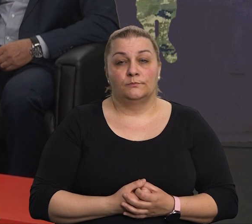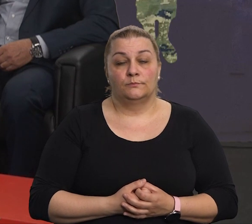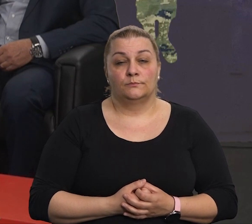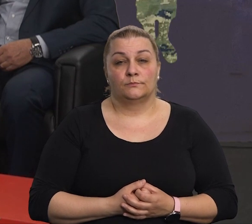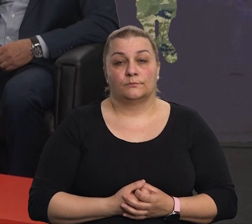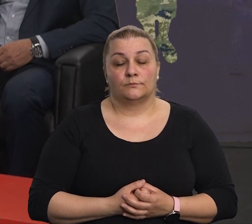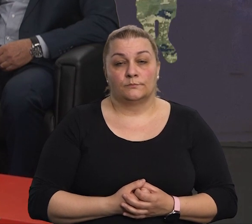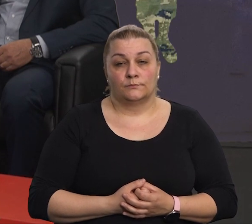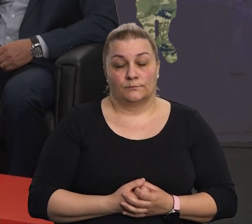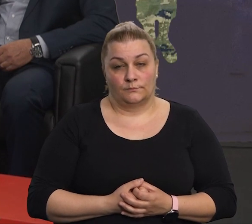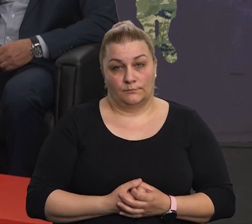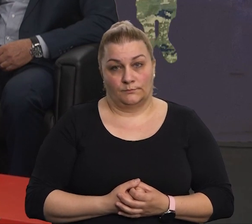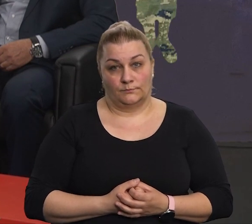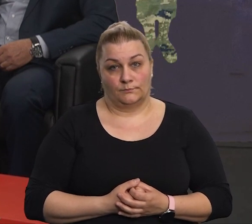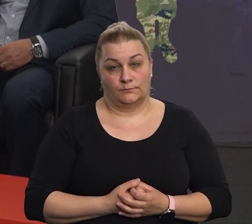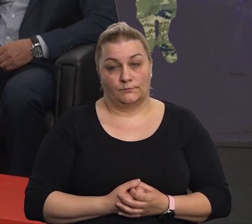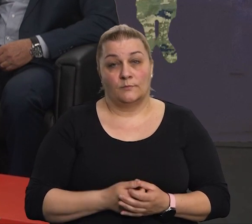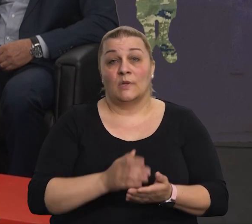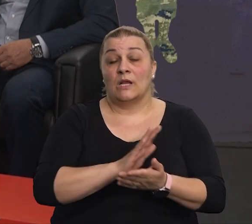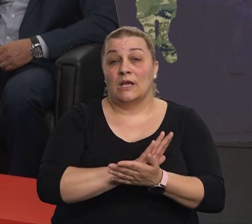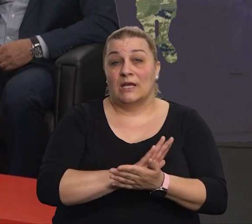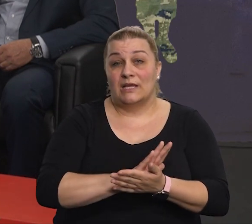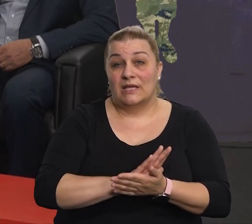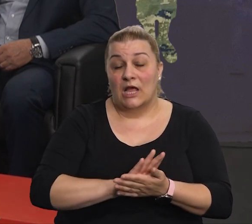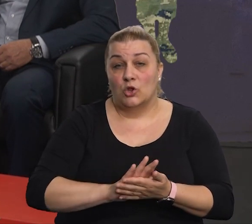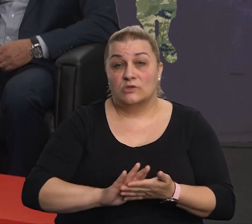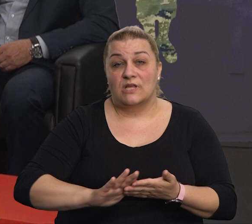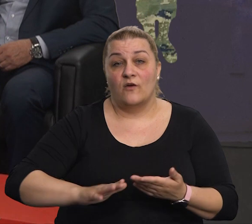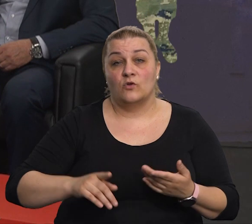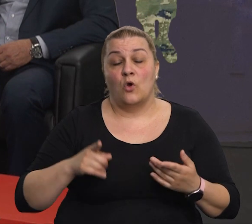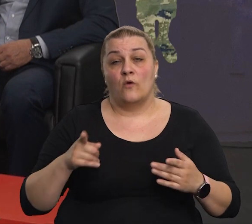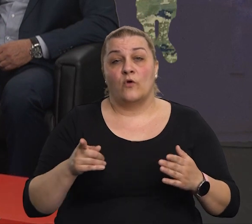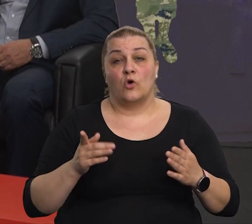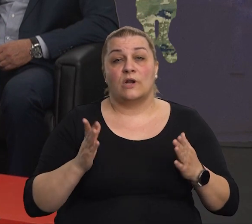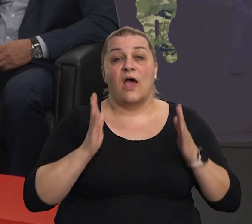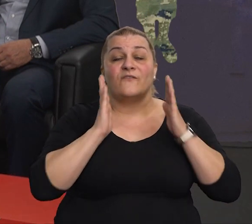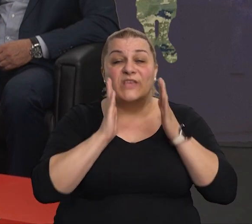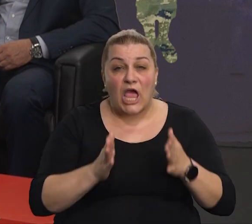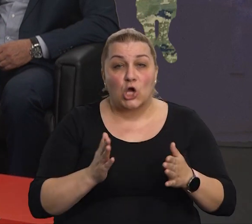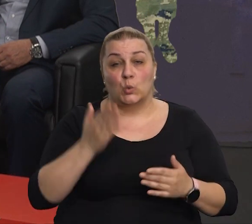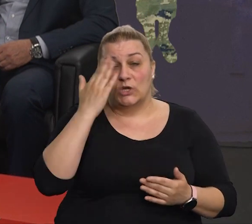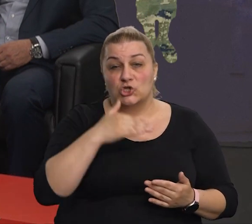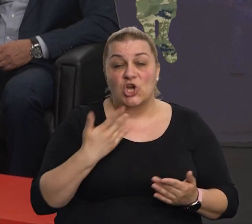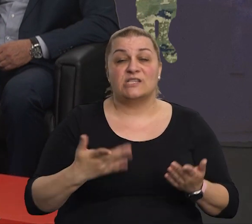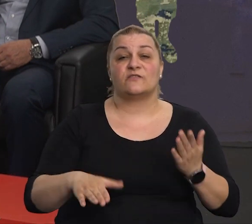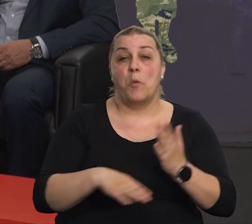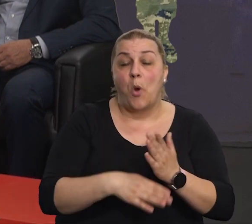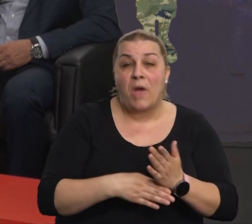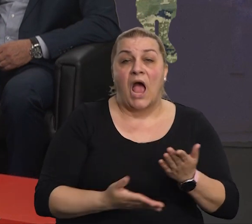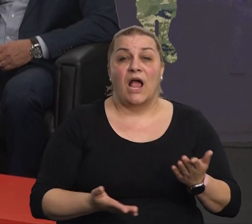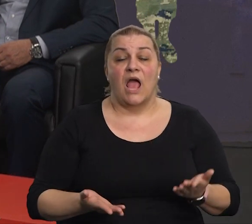tako da je jednostavno promozio na vjeru, na hrvatsko, na pomaganje,